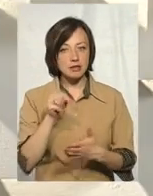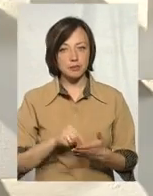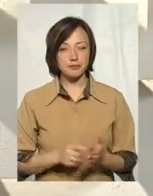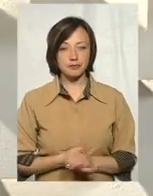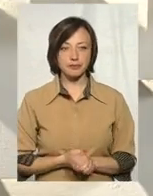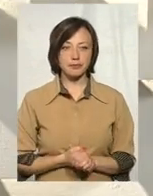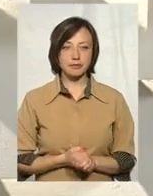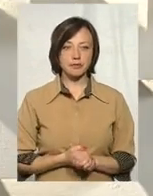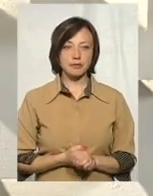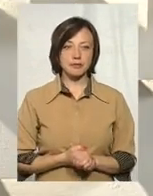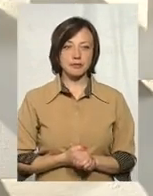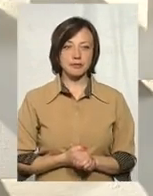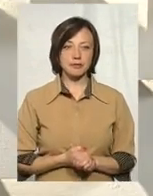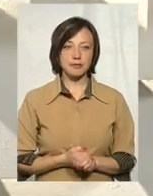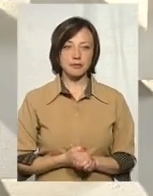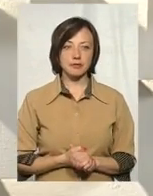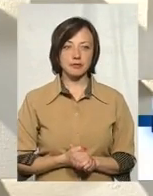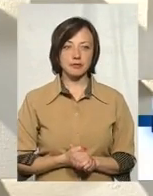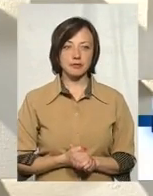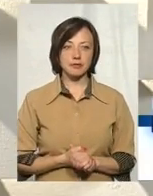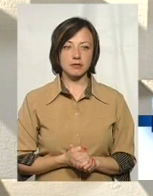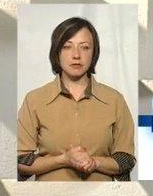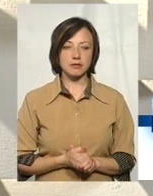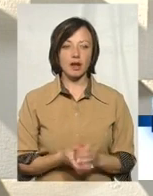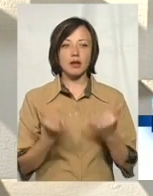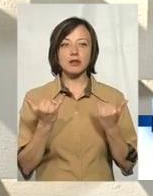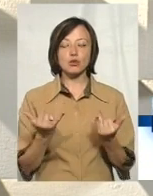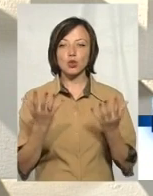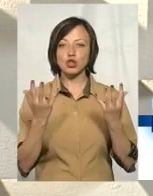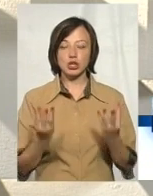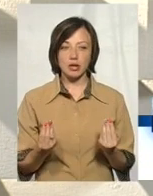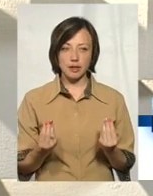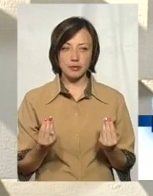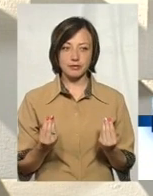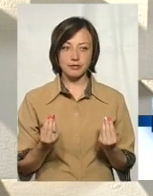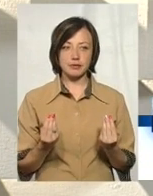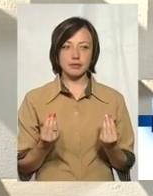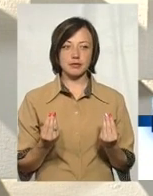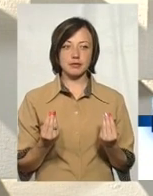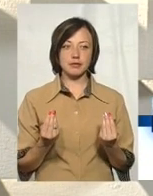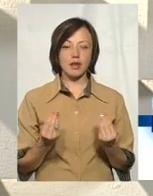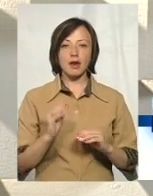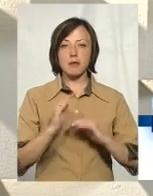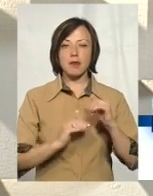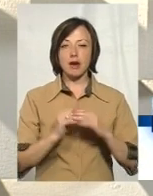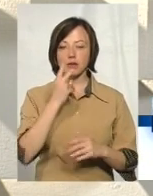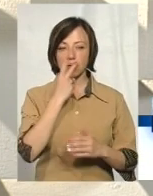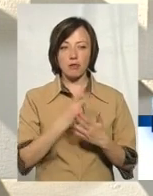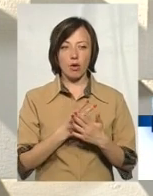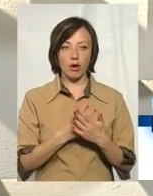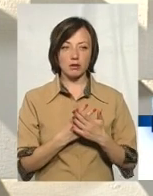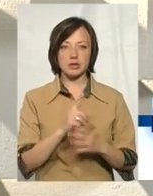Скажу, на сьогоднішній день так. Як практика показує, за